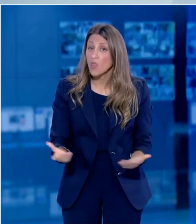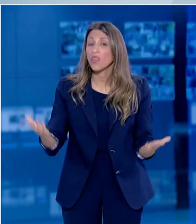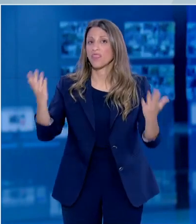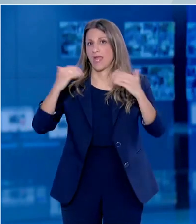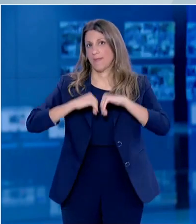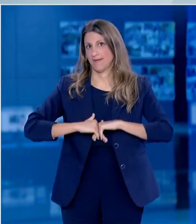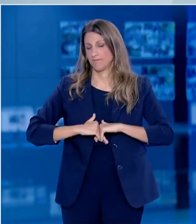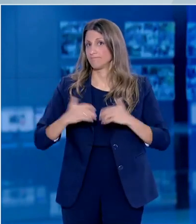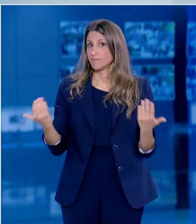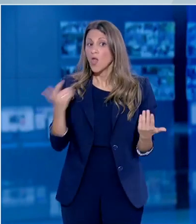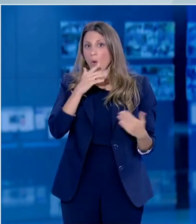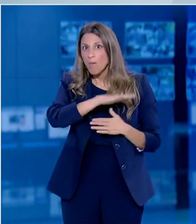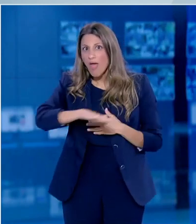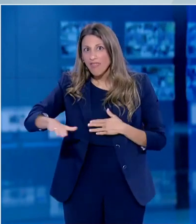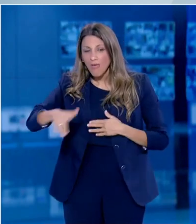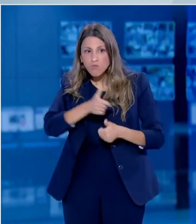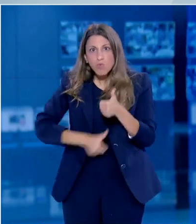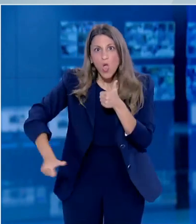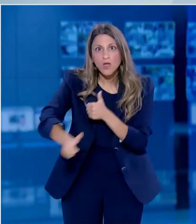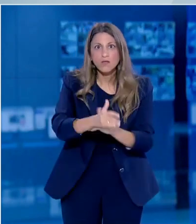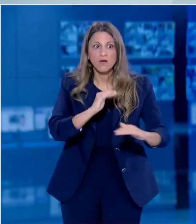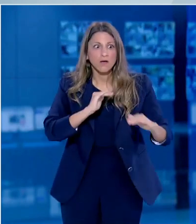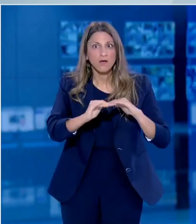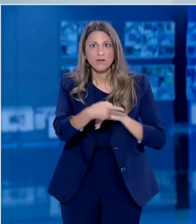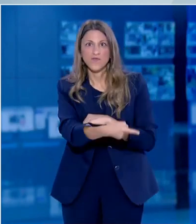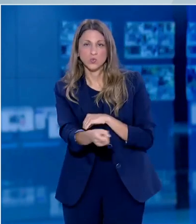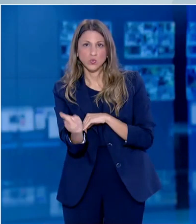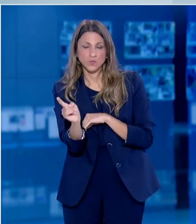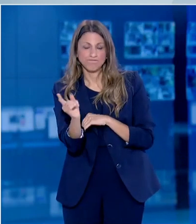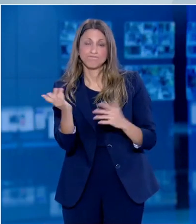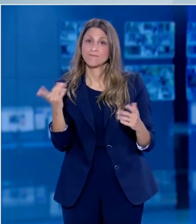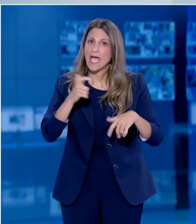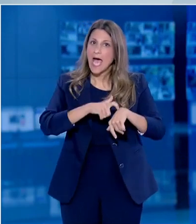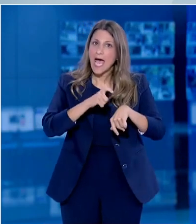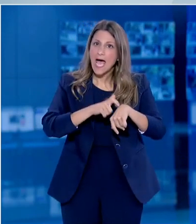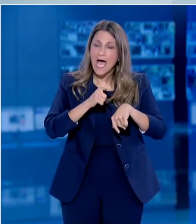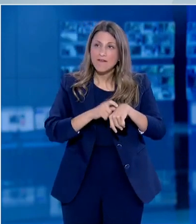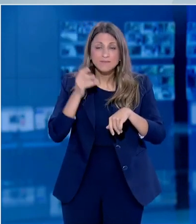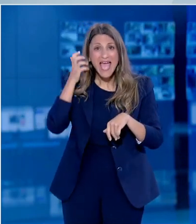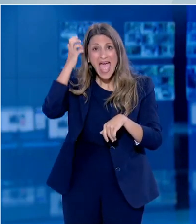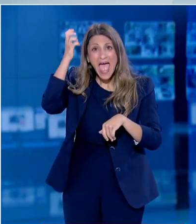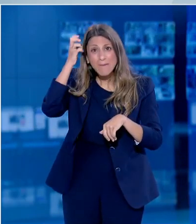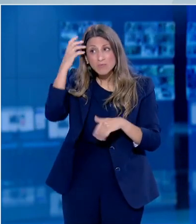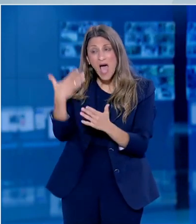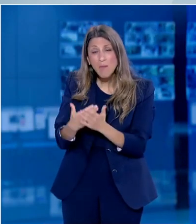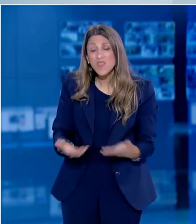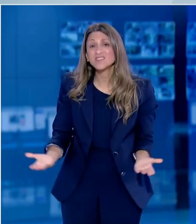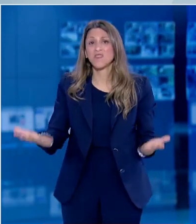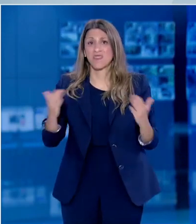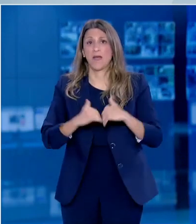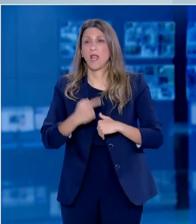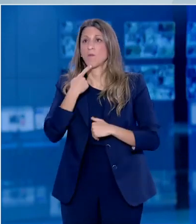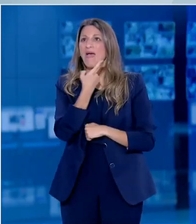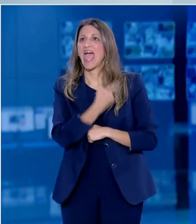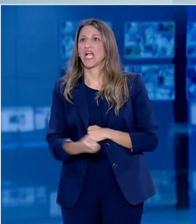να έχει κανείς για τα παιδιά του. Φυσικά και είναι κατανοητό. Επί του παρόντος δεν υπάρχουν επιστημονικά δεδομένα που να σου προσφέρουν απόλυτη